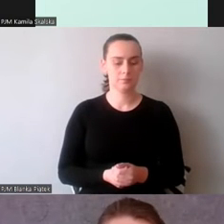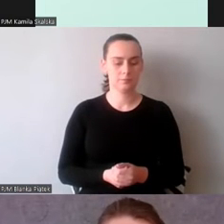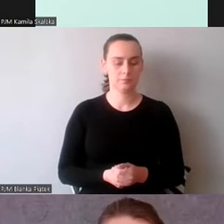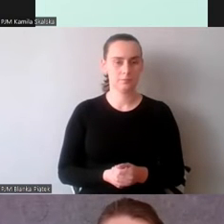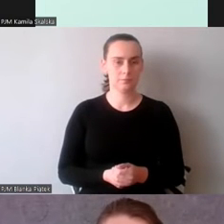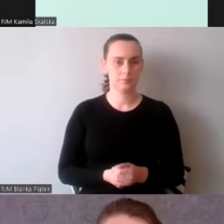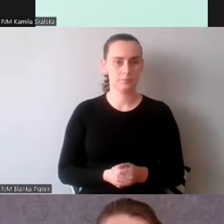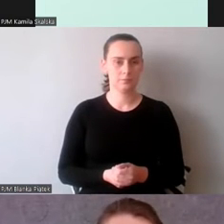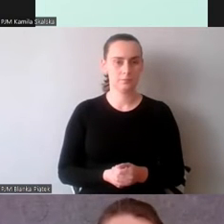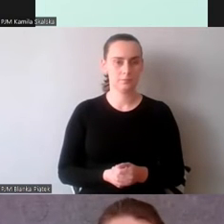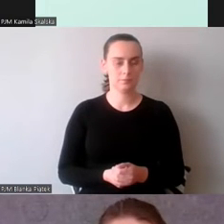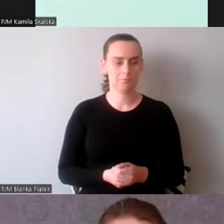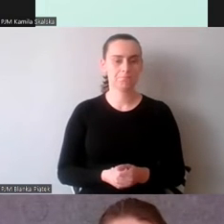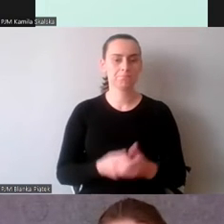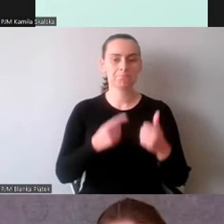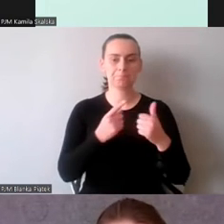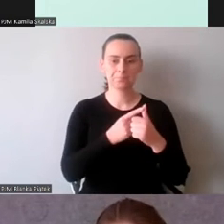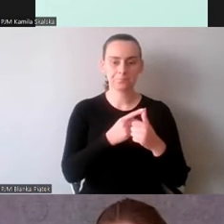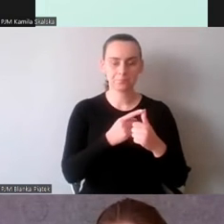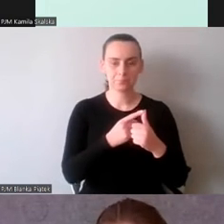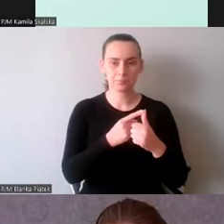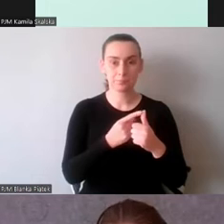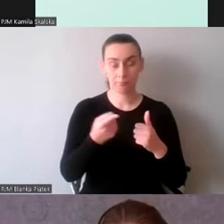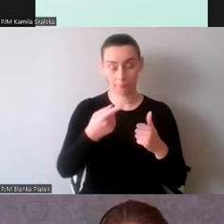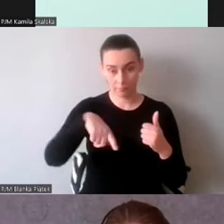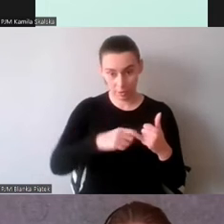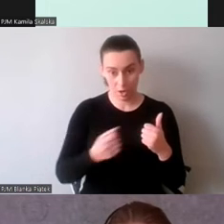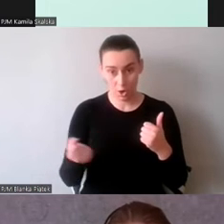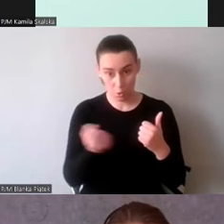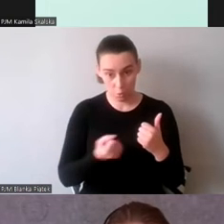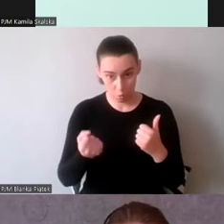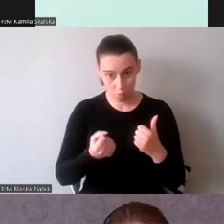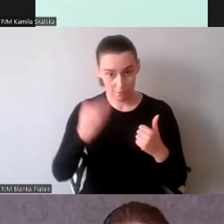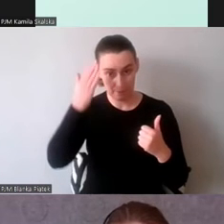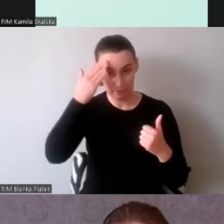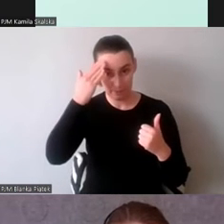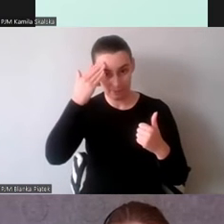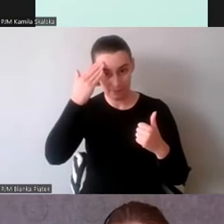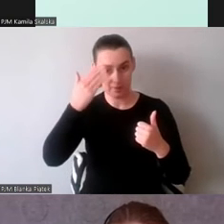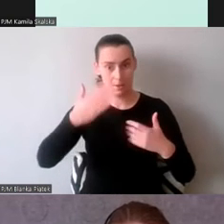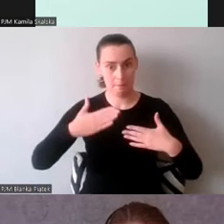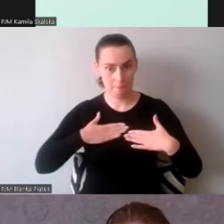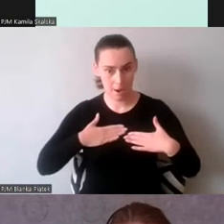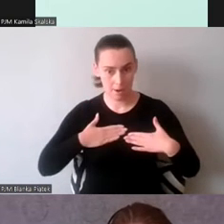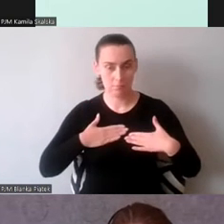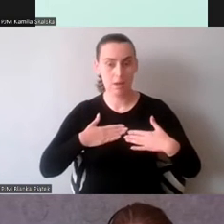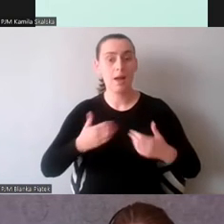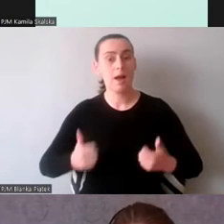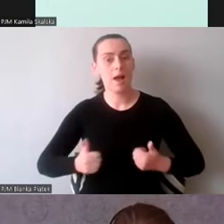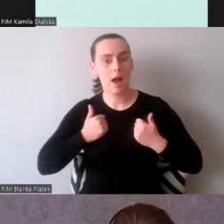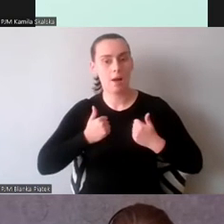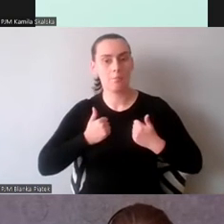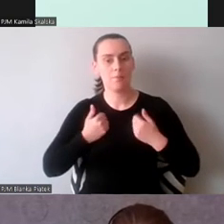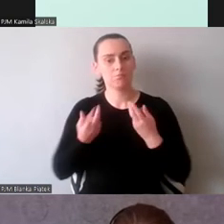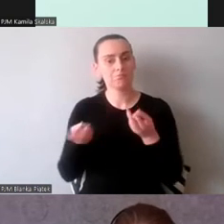Po pierwsze, używamy wiedzę, którą mamy, by stworzyć nową wiedzę.